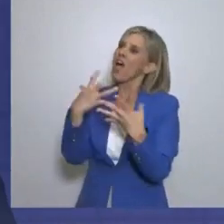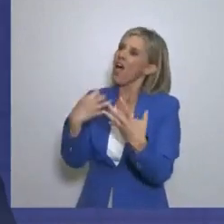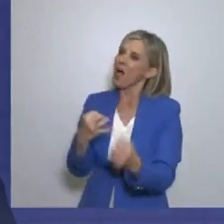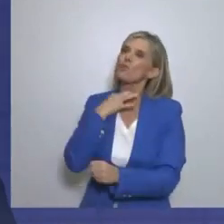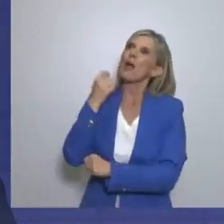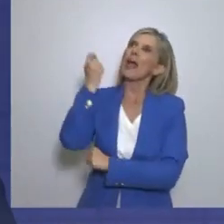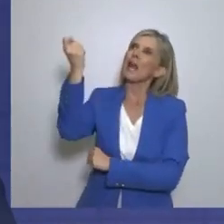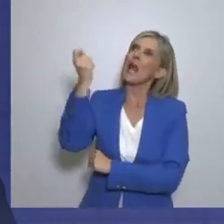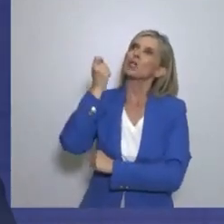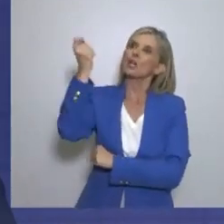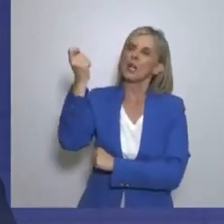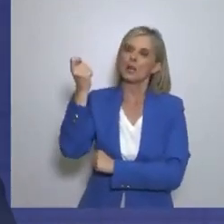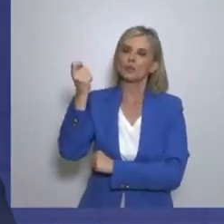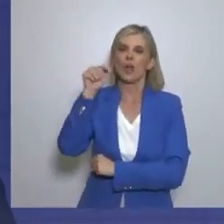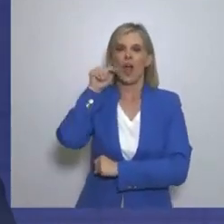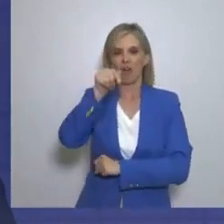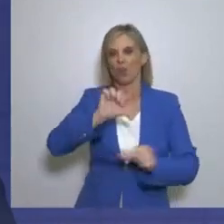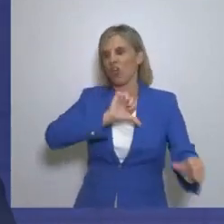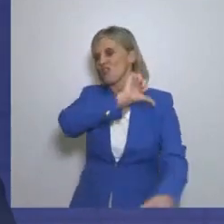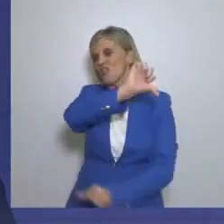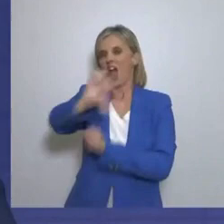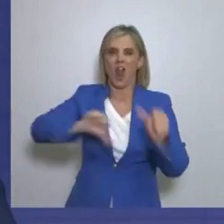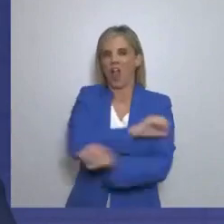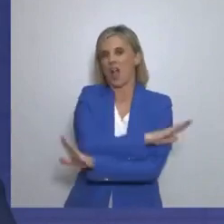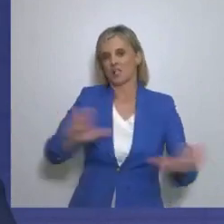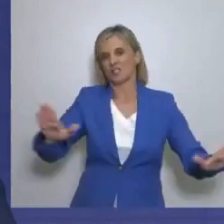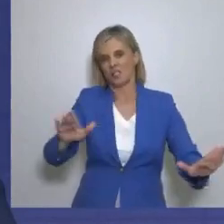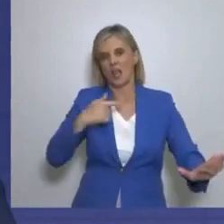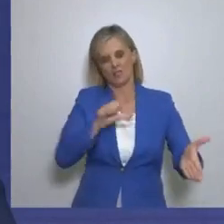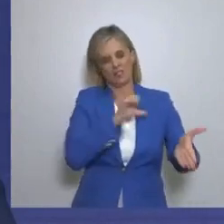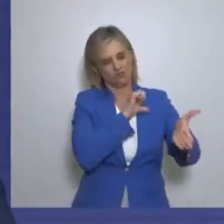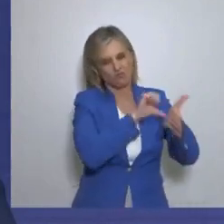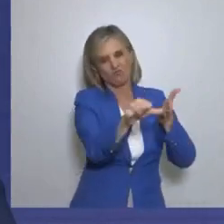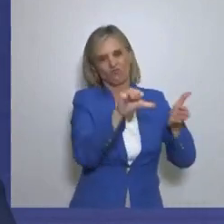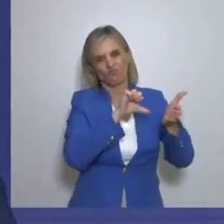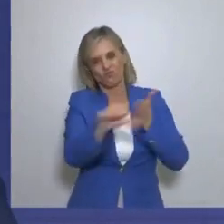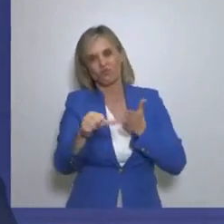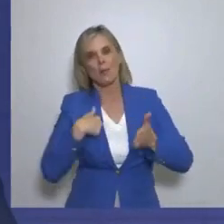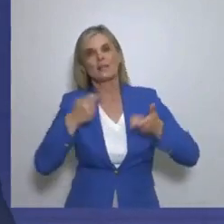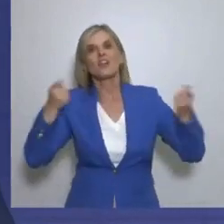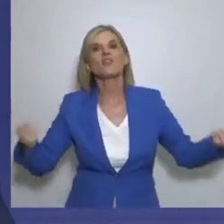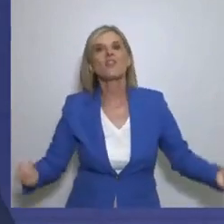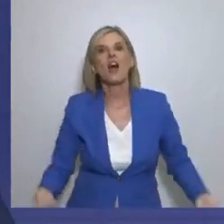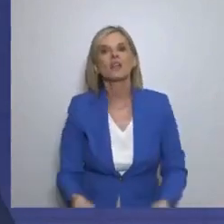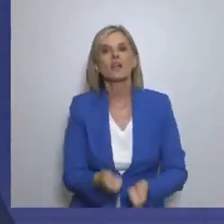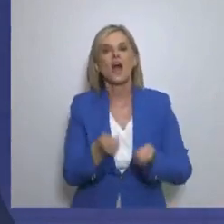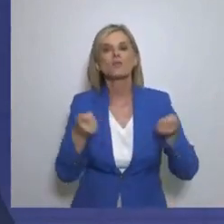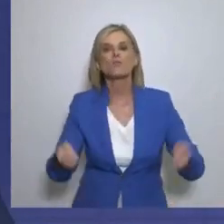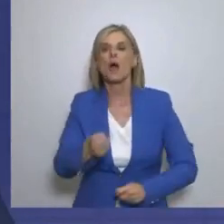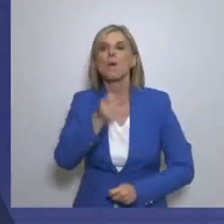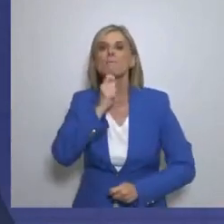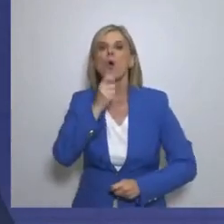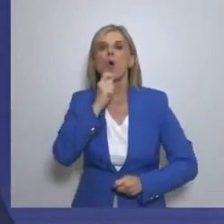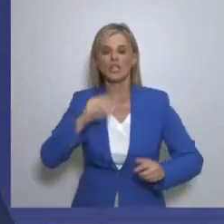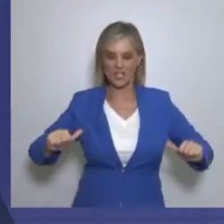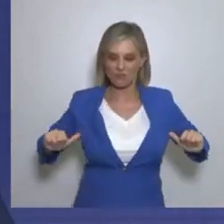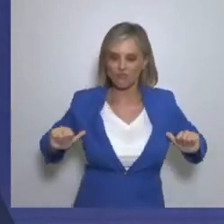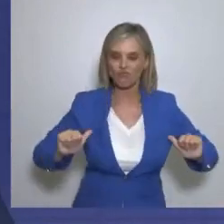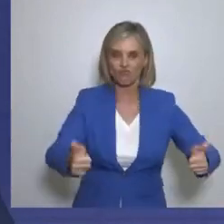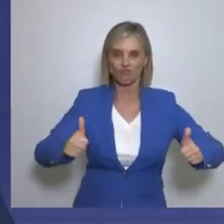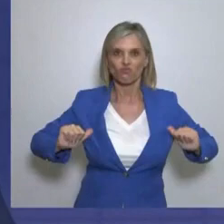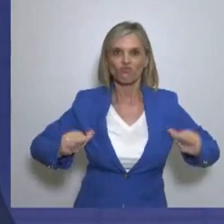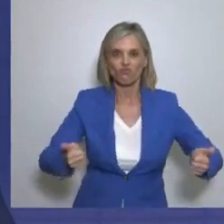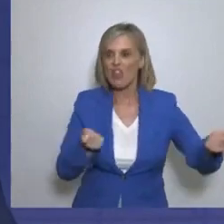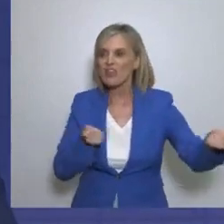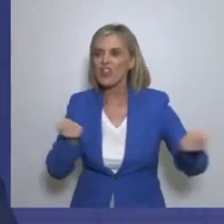Σήμερα θα πάρει σάρκα και ωστά πραγματικά Και την επόμενη μέρα με την Λένω Κυβέρνηση Θα υπάρξει αυτή η πολιτική βούληση για να διαχειριστούμε όλα αυτά τα κεφάλαια Τα